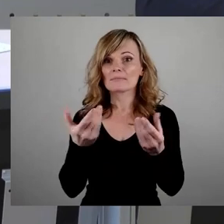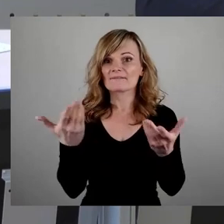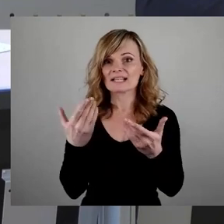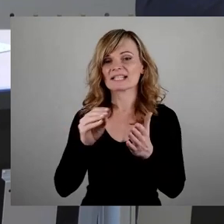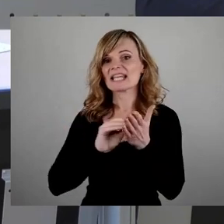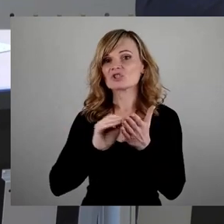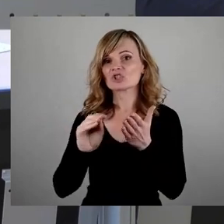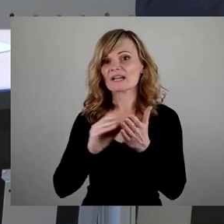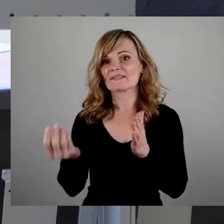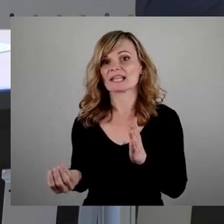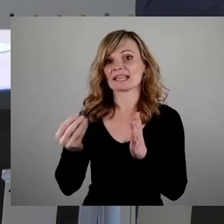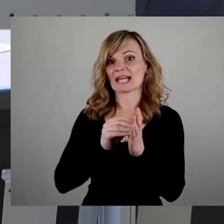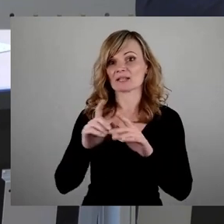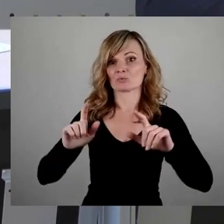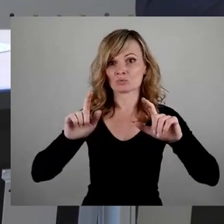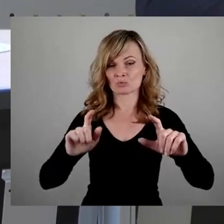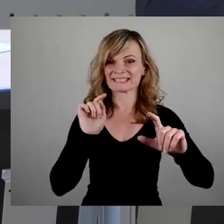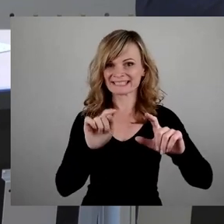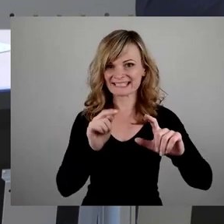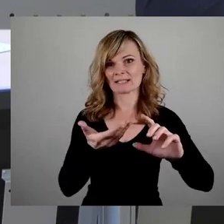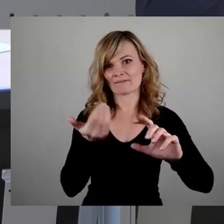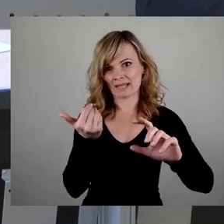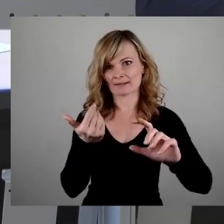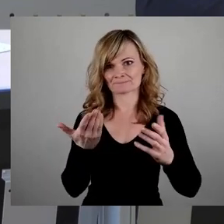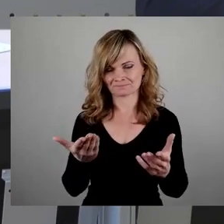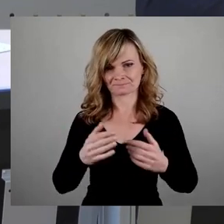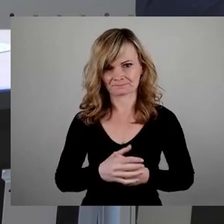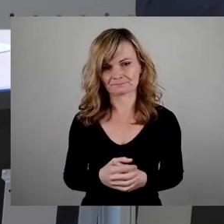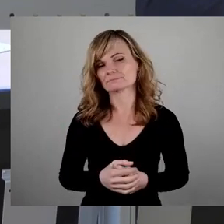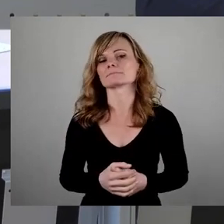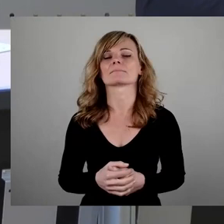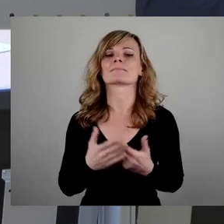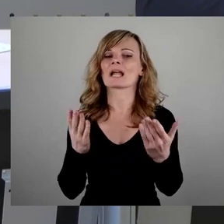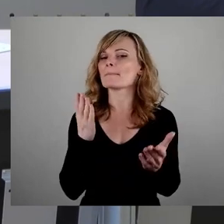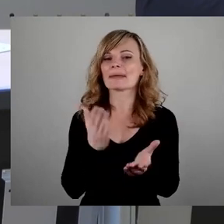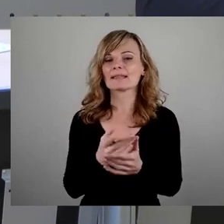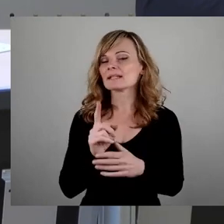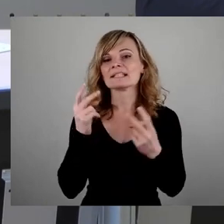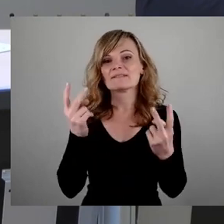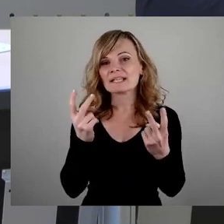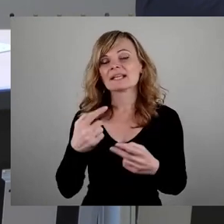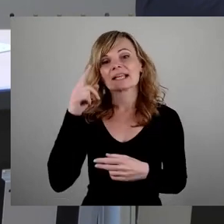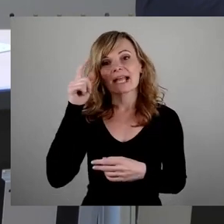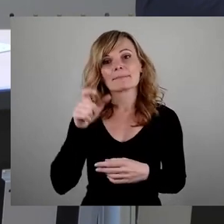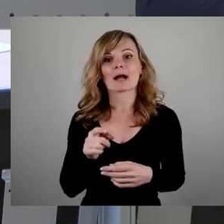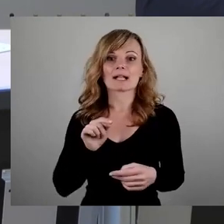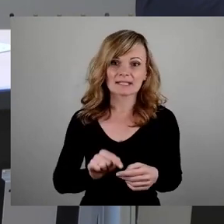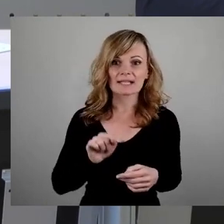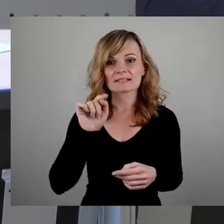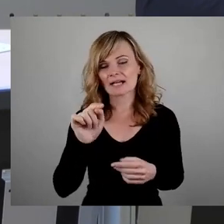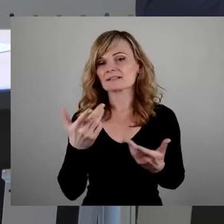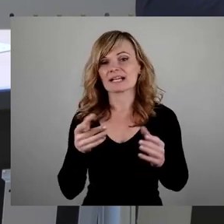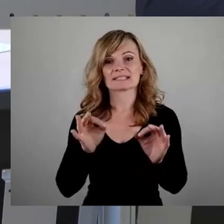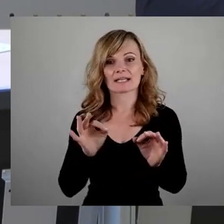angebracht wurde vor einigen Jahren. Aber am Ende geht es auch gar nicht darum, was das Denkmal ist und was dort genau